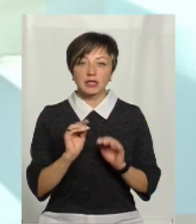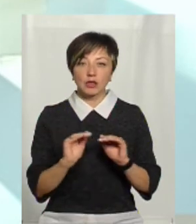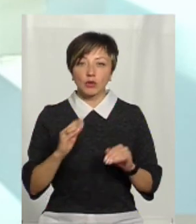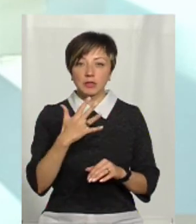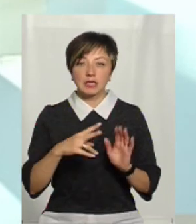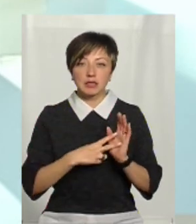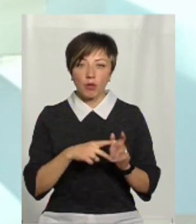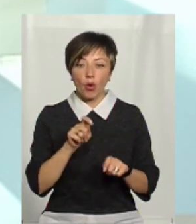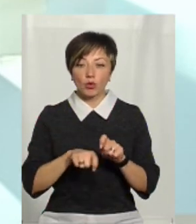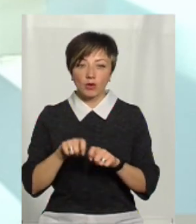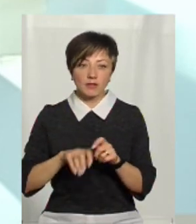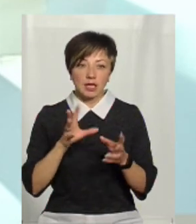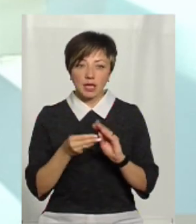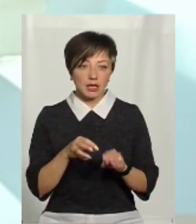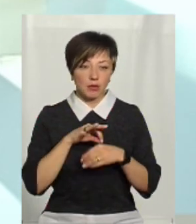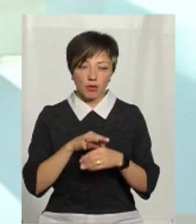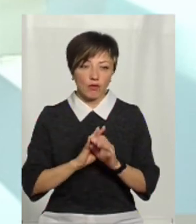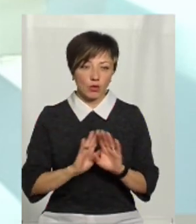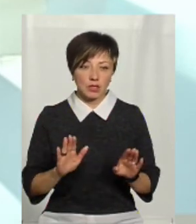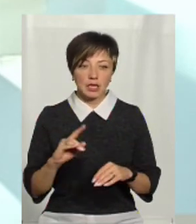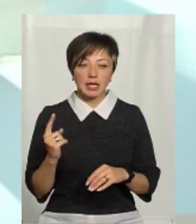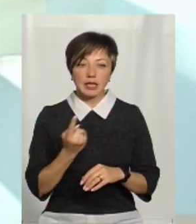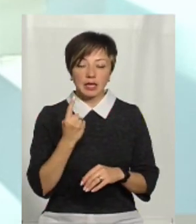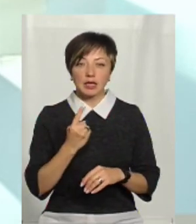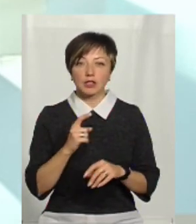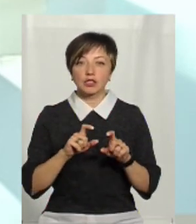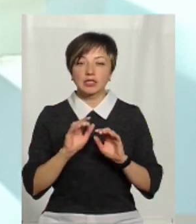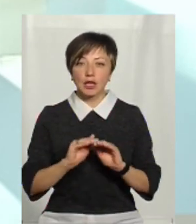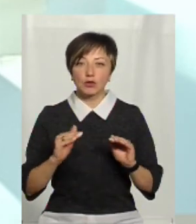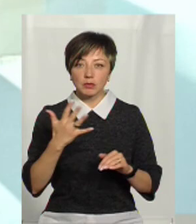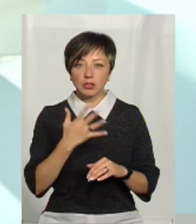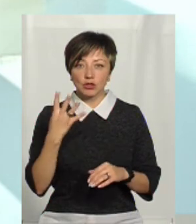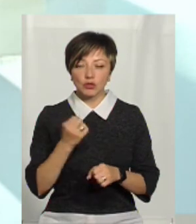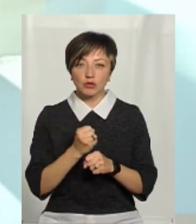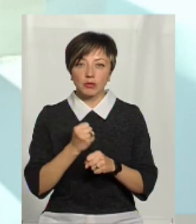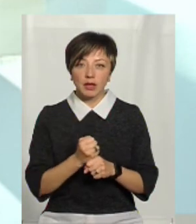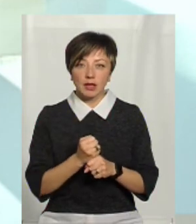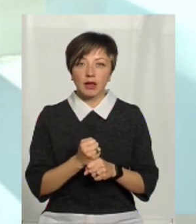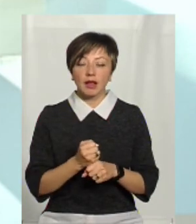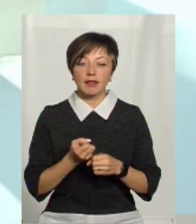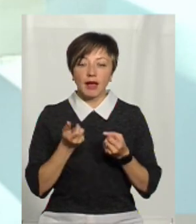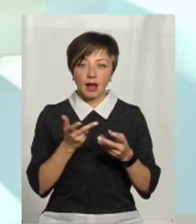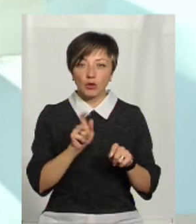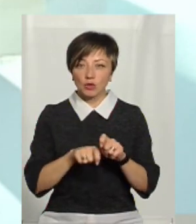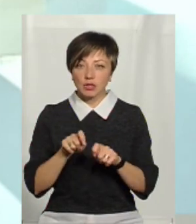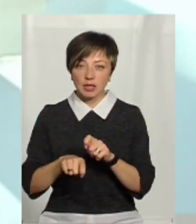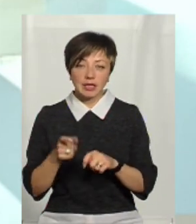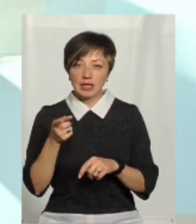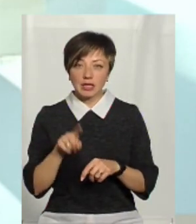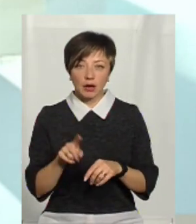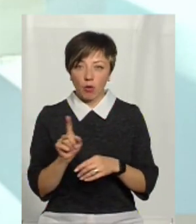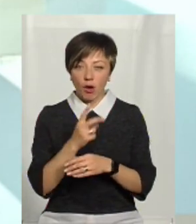57 контроль взагалі ніякий не проводиться Єдиний ДНЗ номер 54 зробив декілька досліджень і то не тих